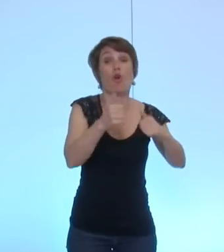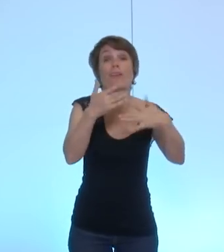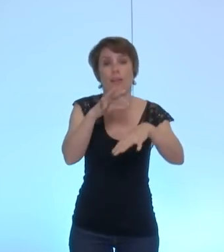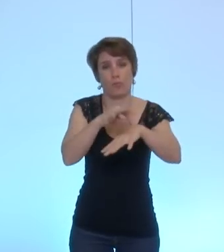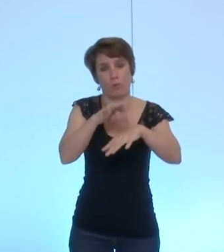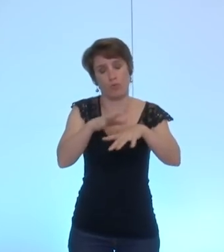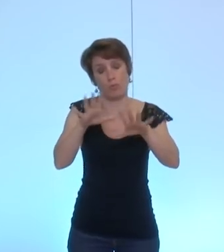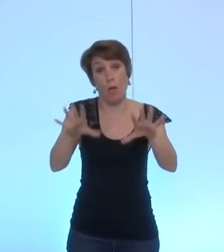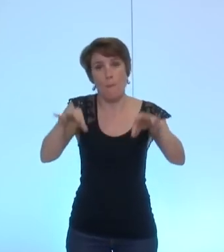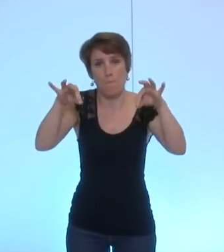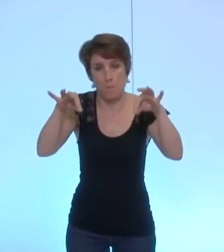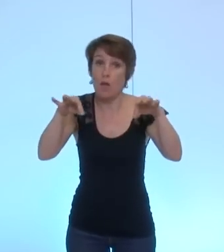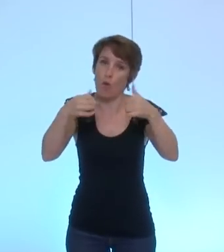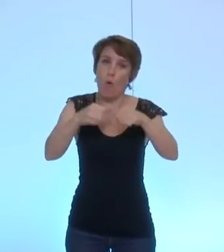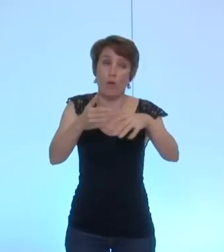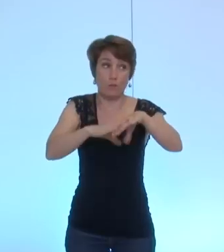minutes et on reste en salle